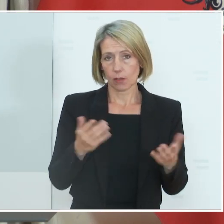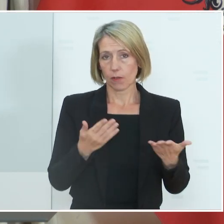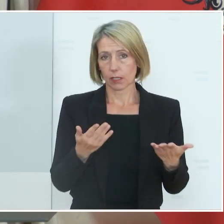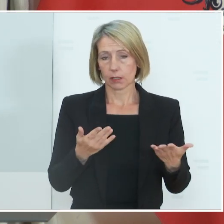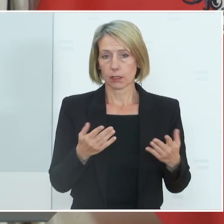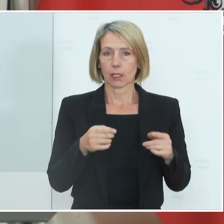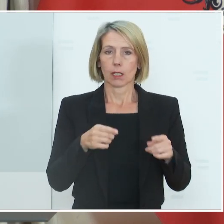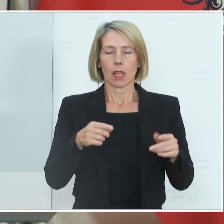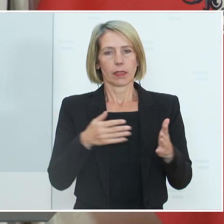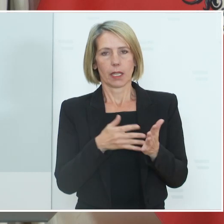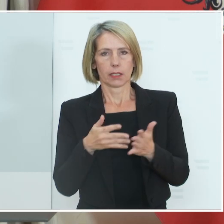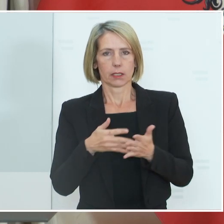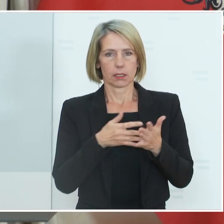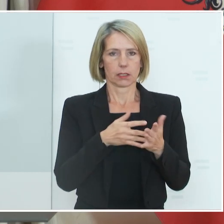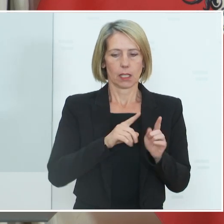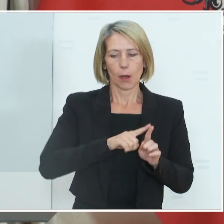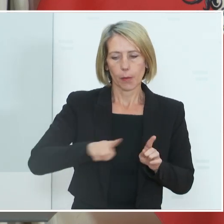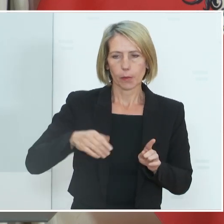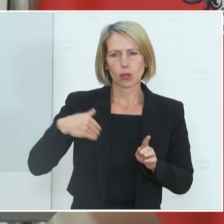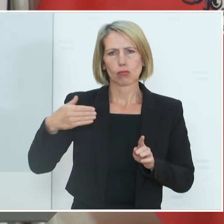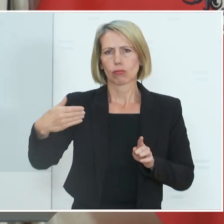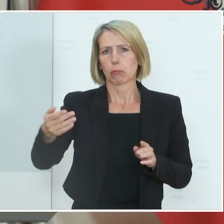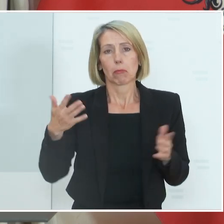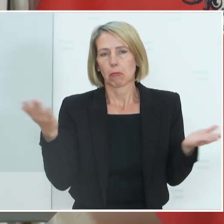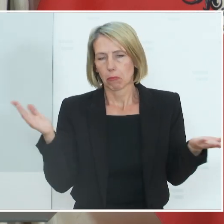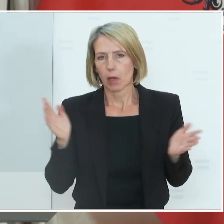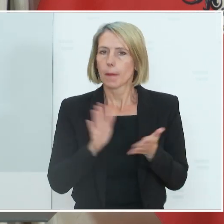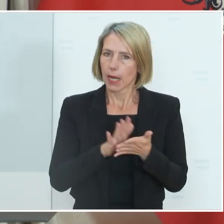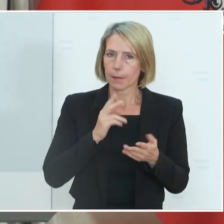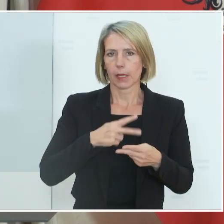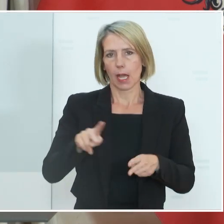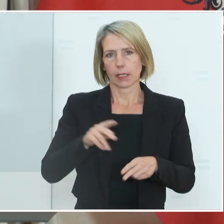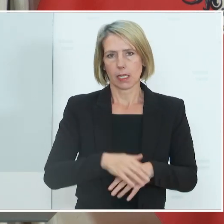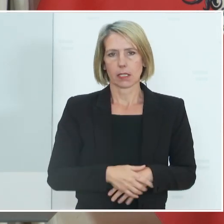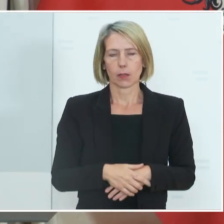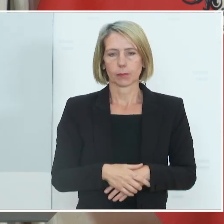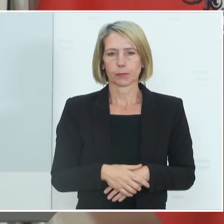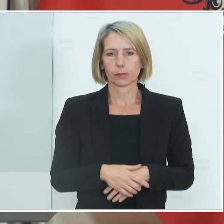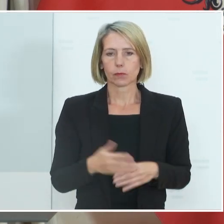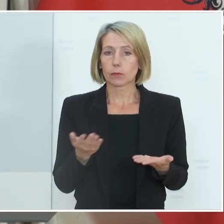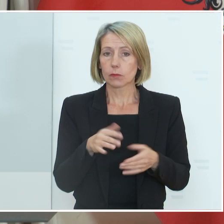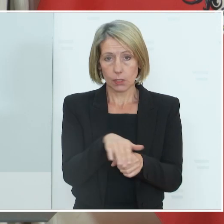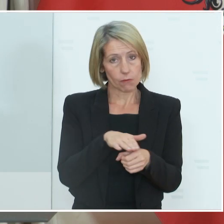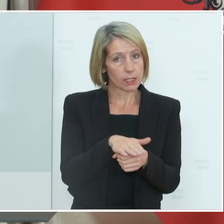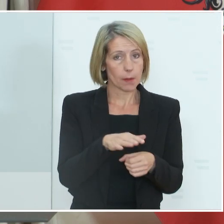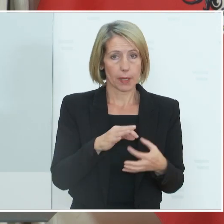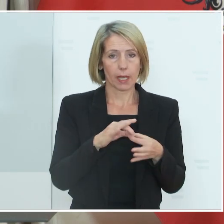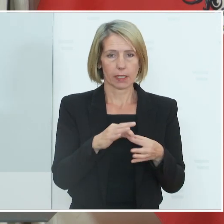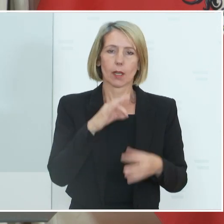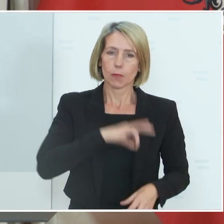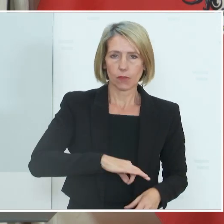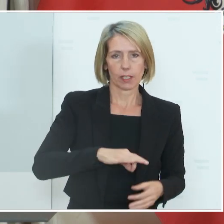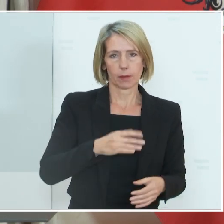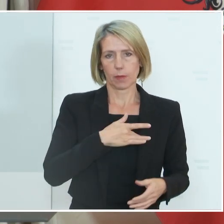das Testen bis auf Weiteres gratis bleibt. Welche Bereiche betrifft nun diese Pflicht? Der Herr